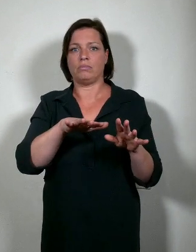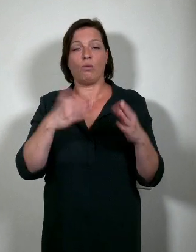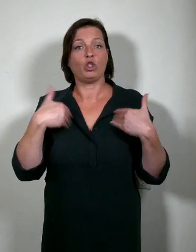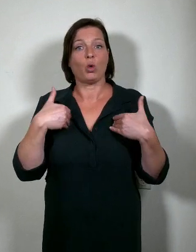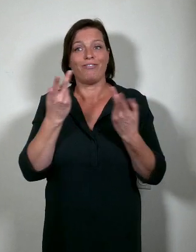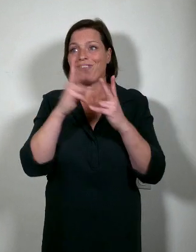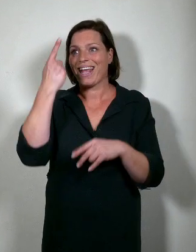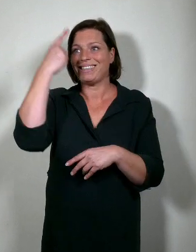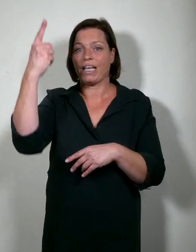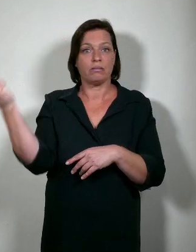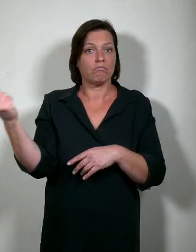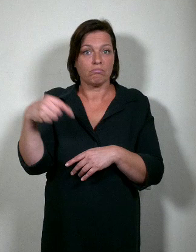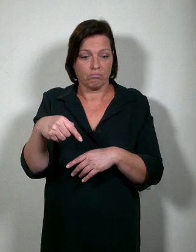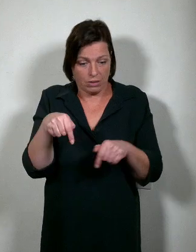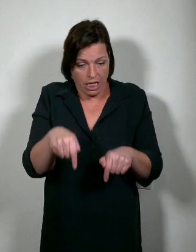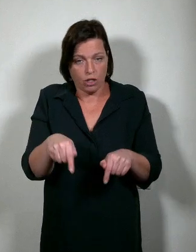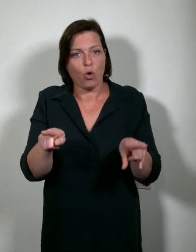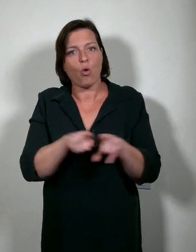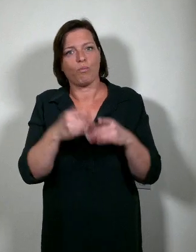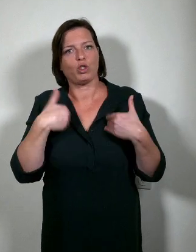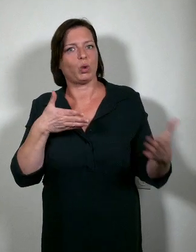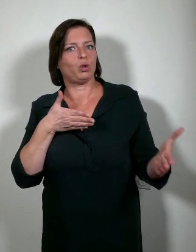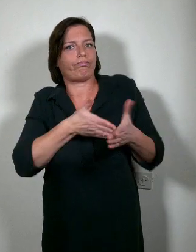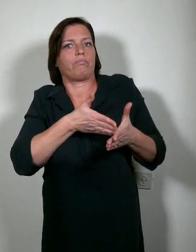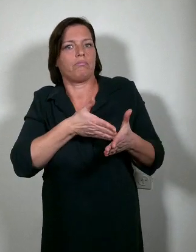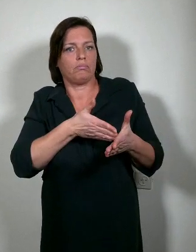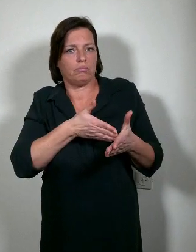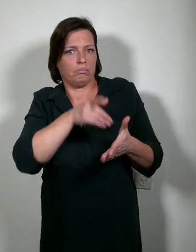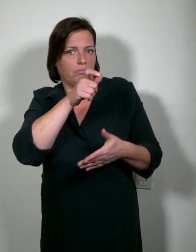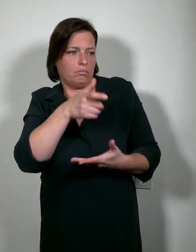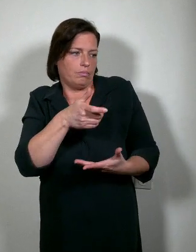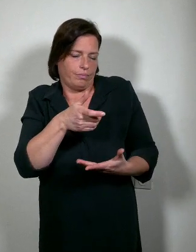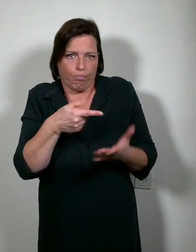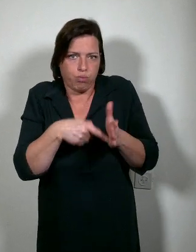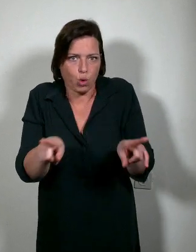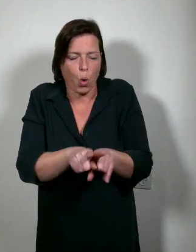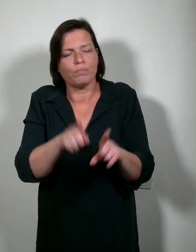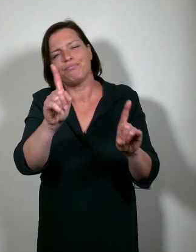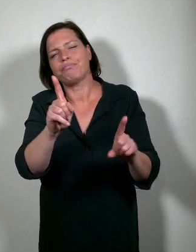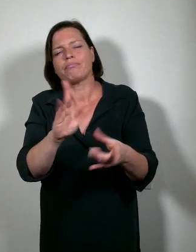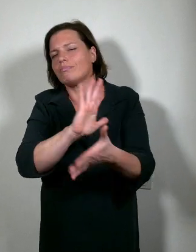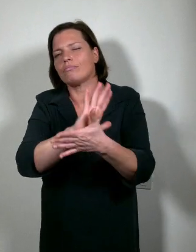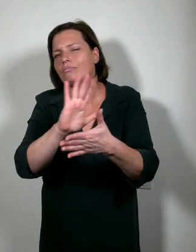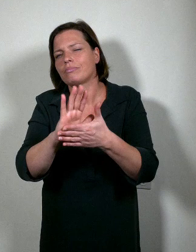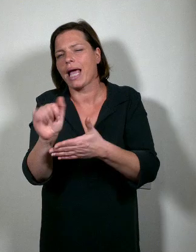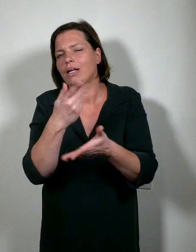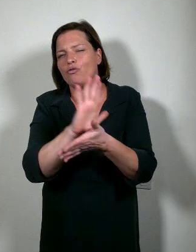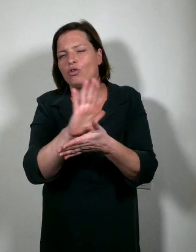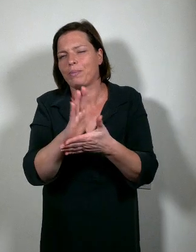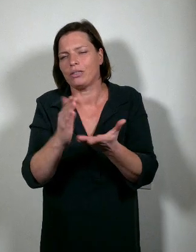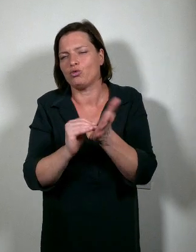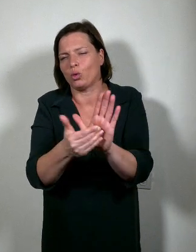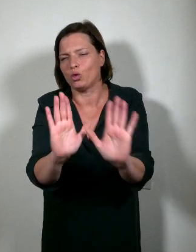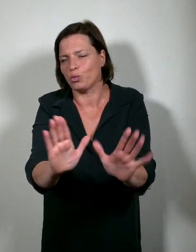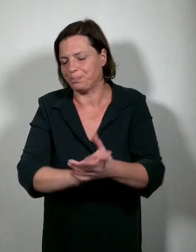dwarsliggers. En zo hoort dat ook te zijn. Laat mij dat illustreren met een paar voorbeelden.